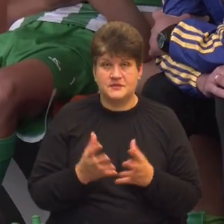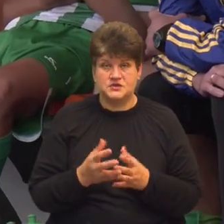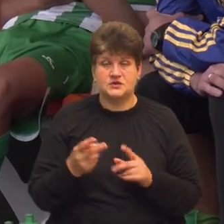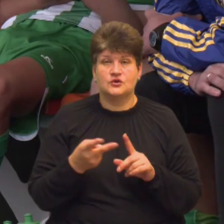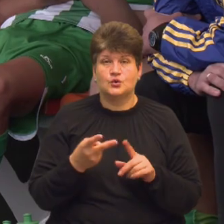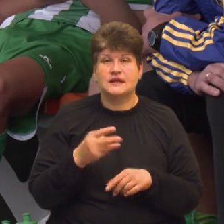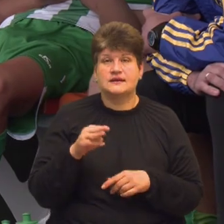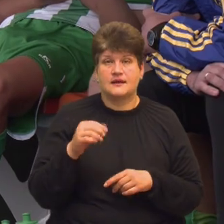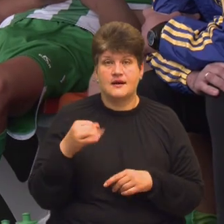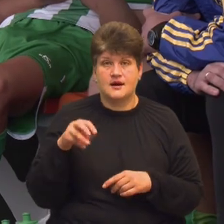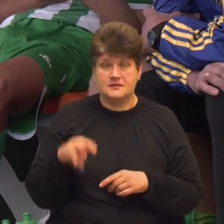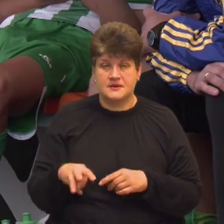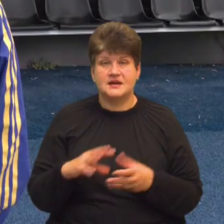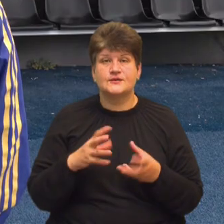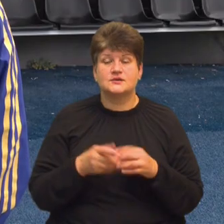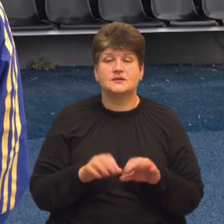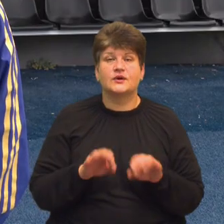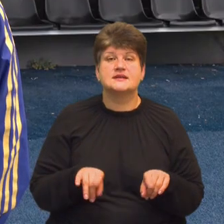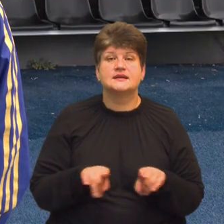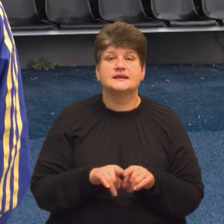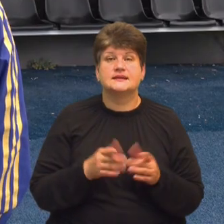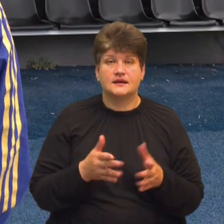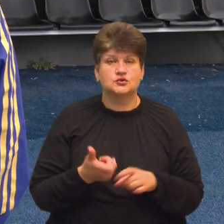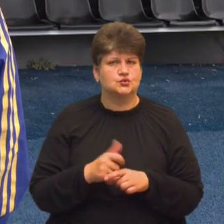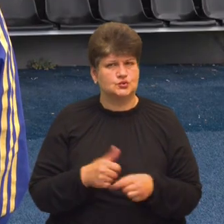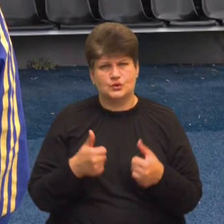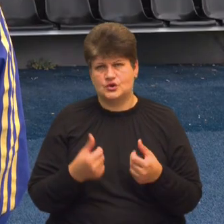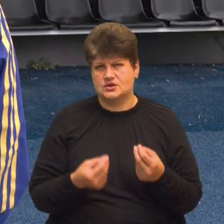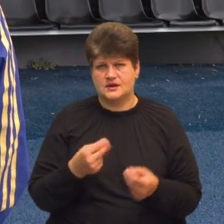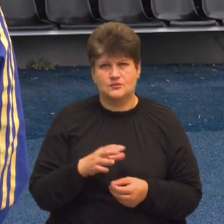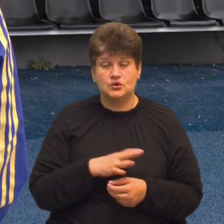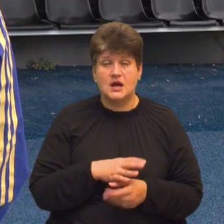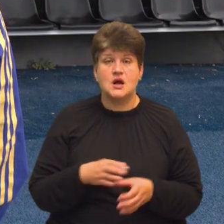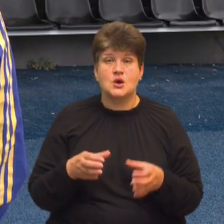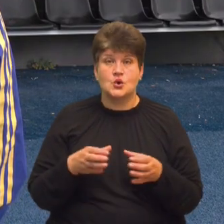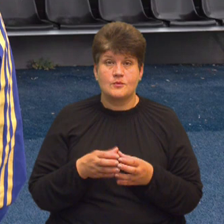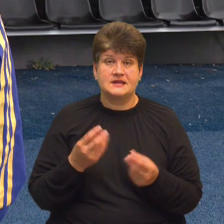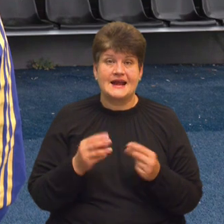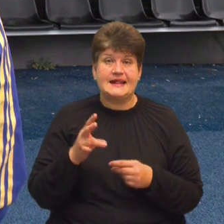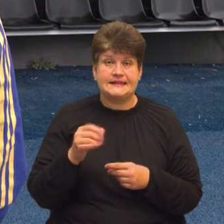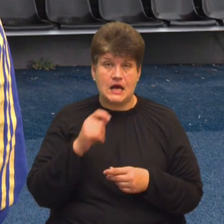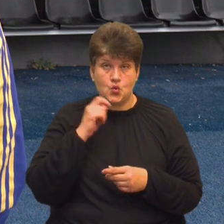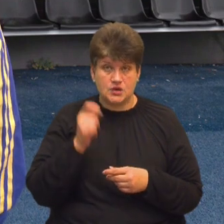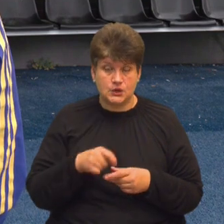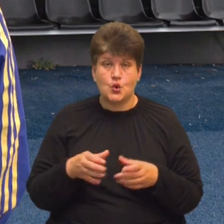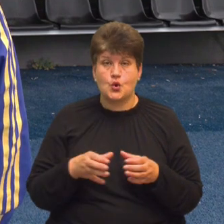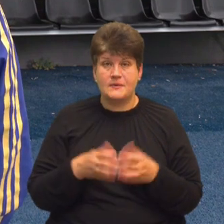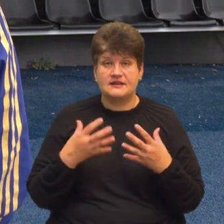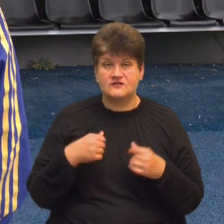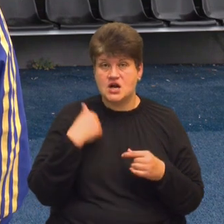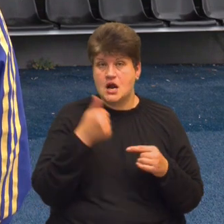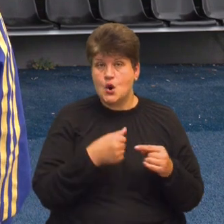Івагеш результат коментує так. Дуже хороша гра була, команда вже грає на Україну, команда вже роки